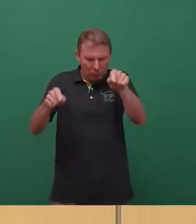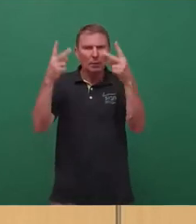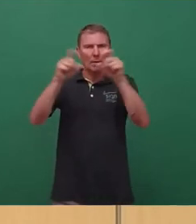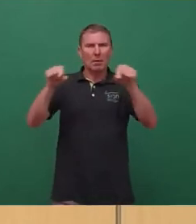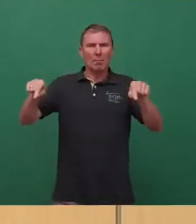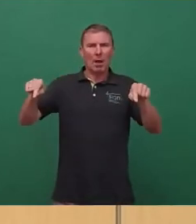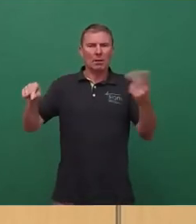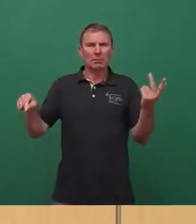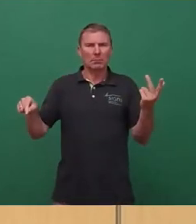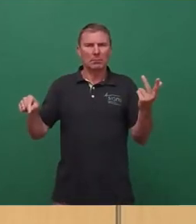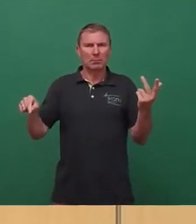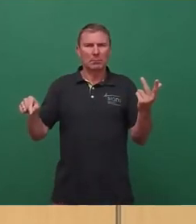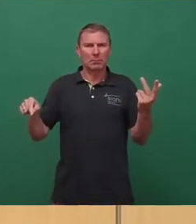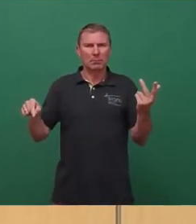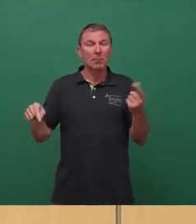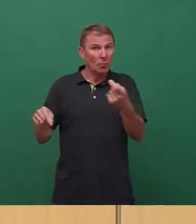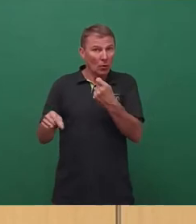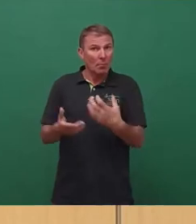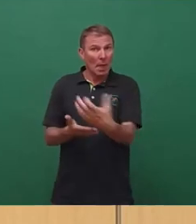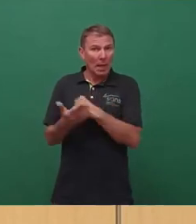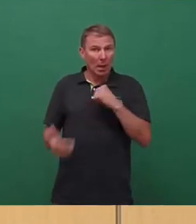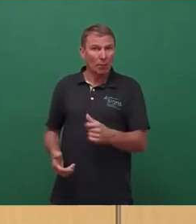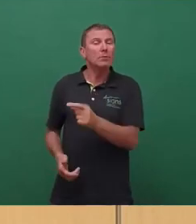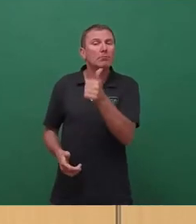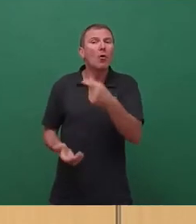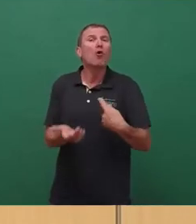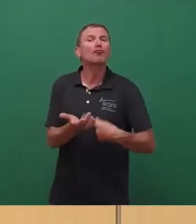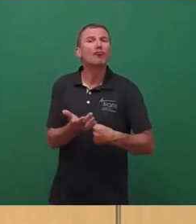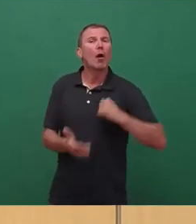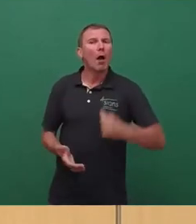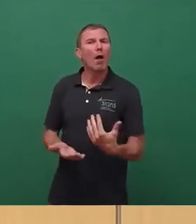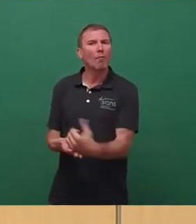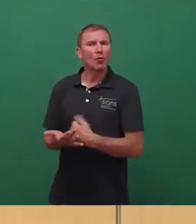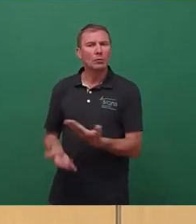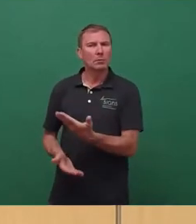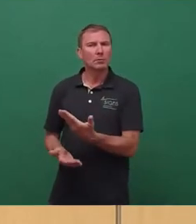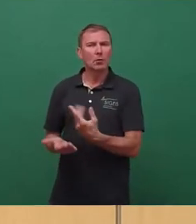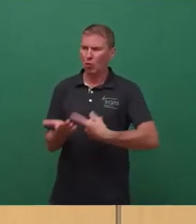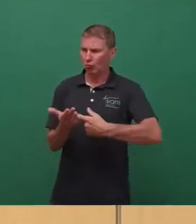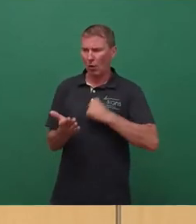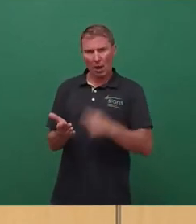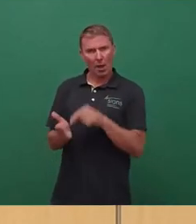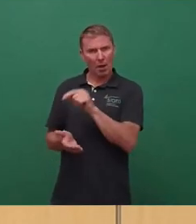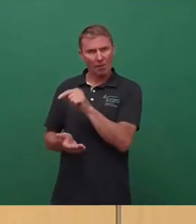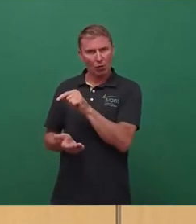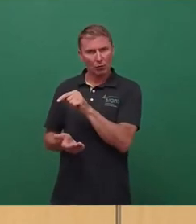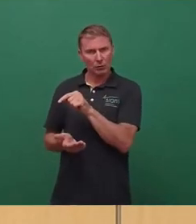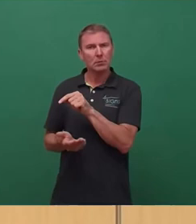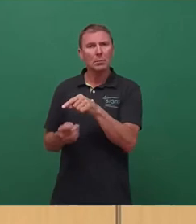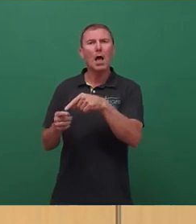Einnahmeverlusten? Vor allen Dingen werden es Steuern sein und dann über die Steuern auch die Zuweisungen,